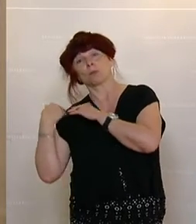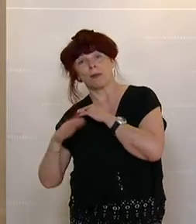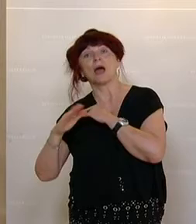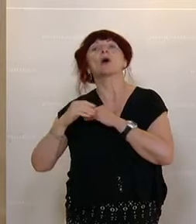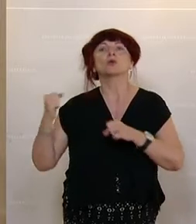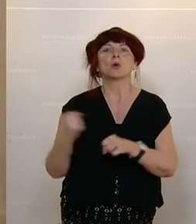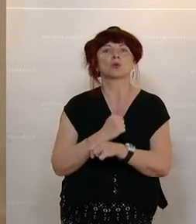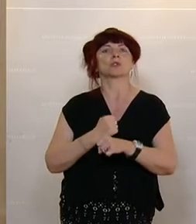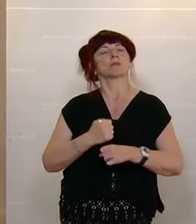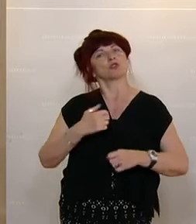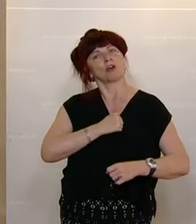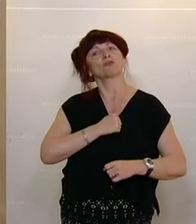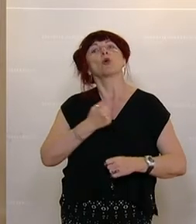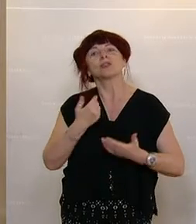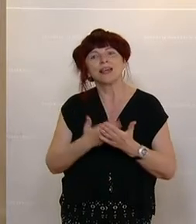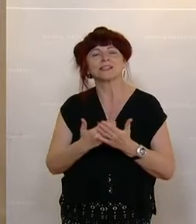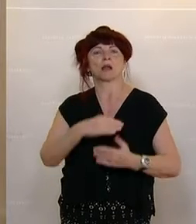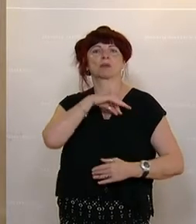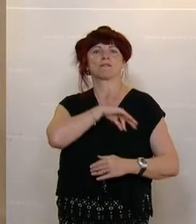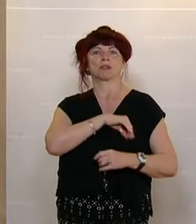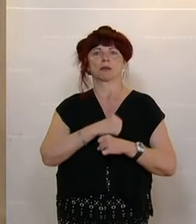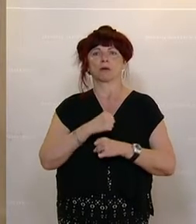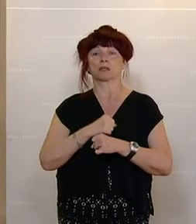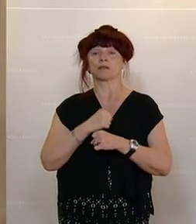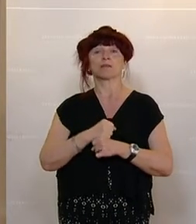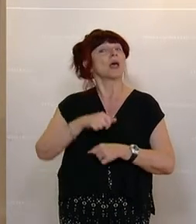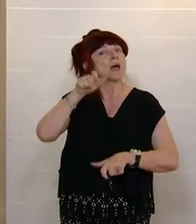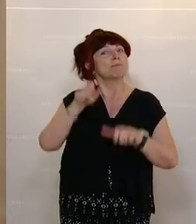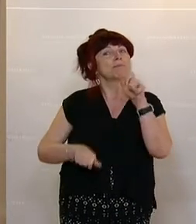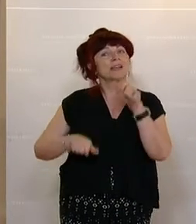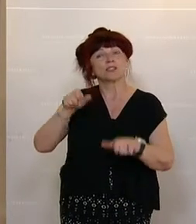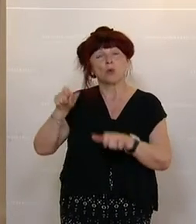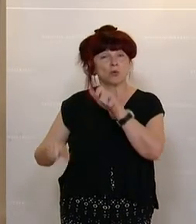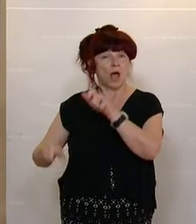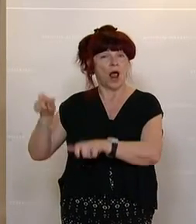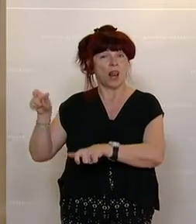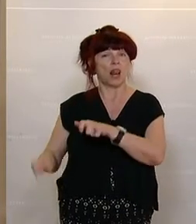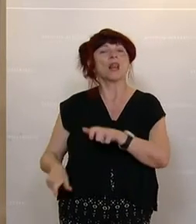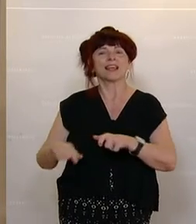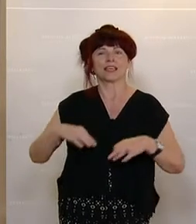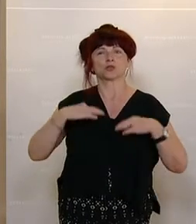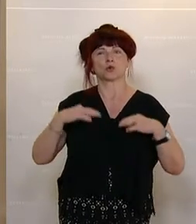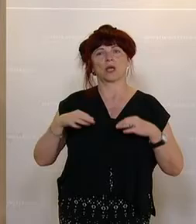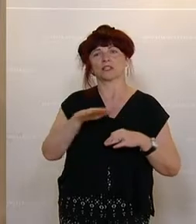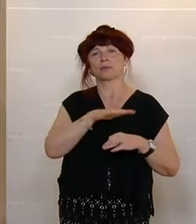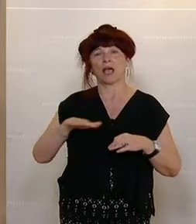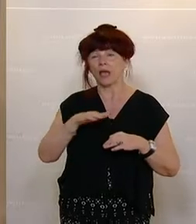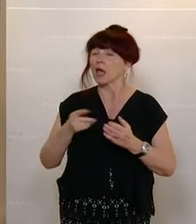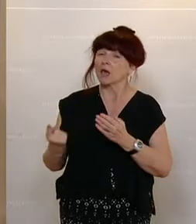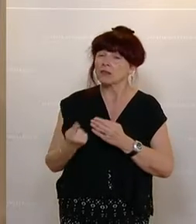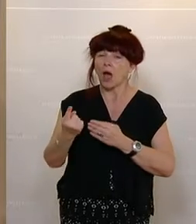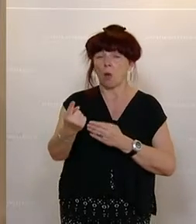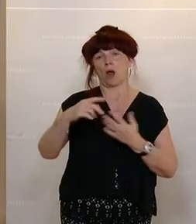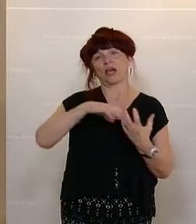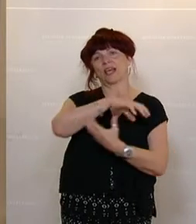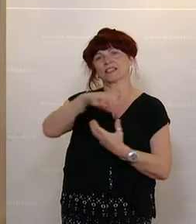nun mal zu respektieren, dass das Gesundheitspersonal in dieser Krise, das ständig, und mit ständig meine ich zwölf Stunden non-stop,